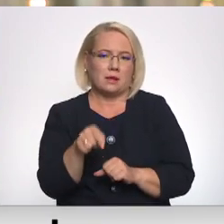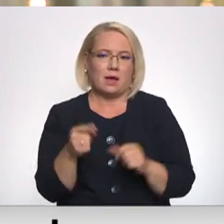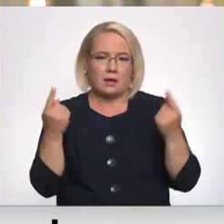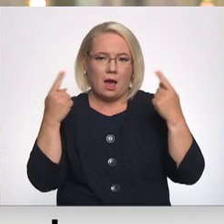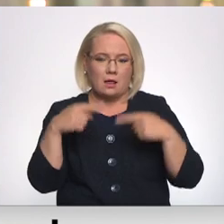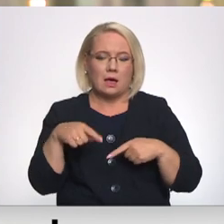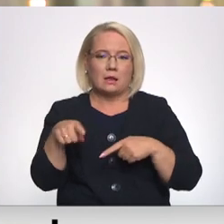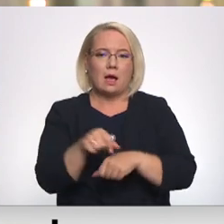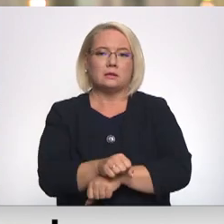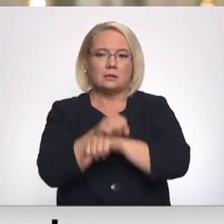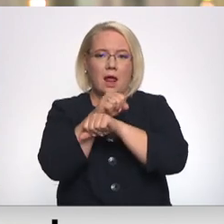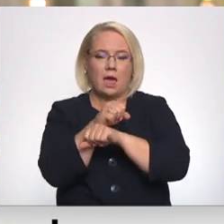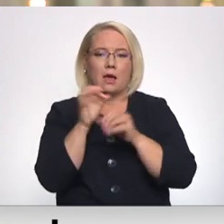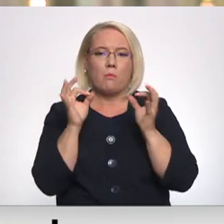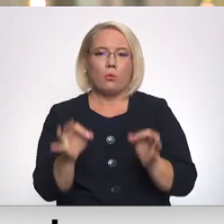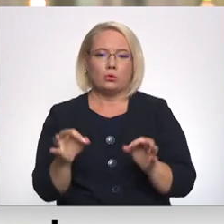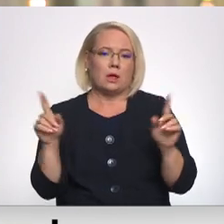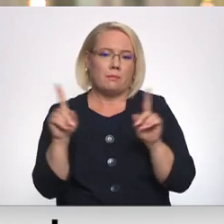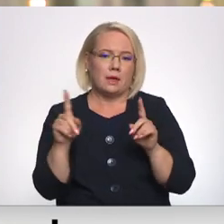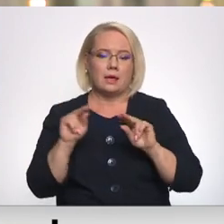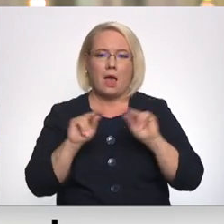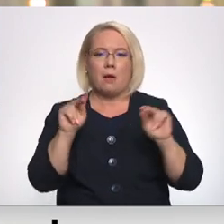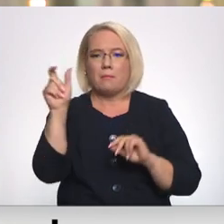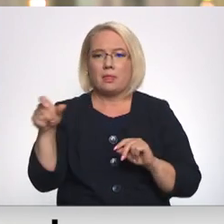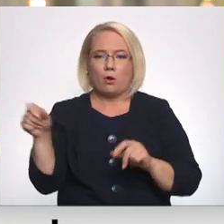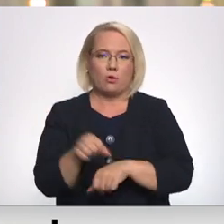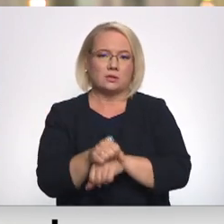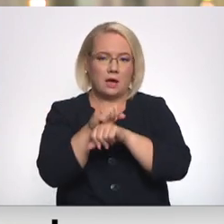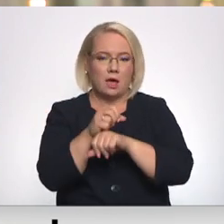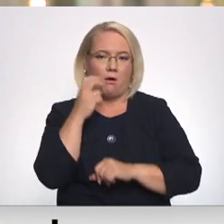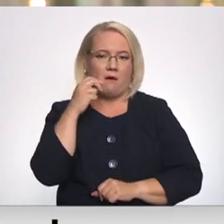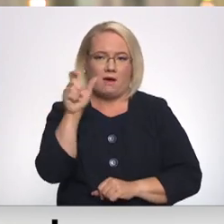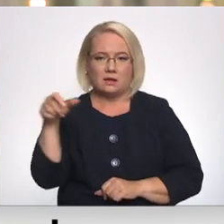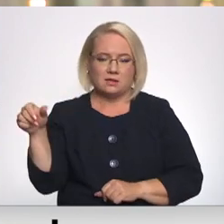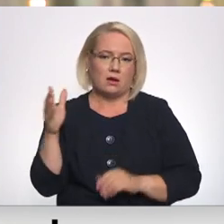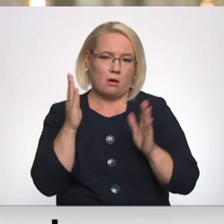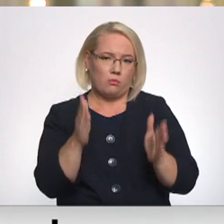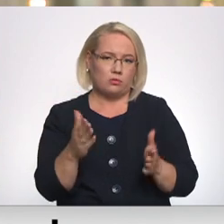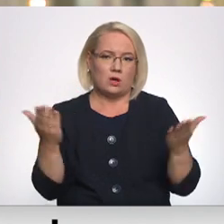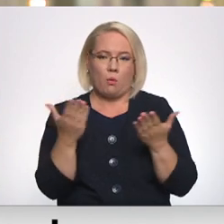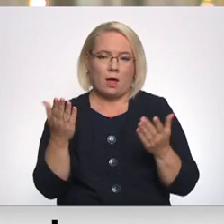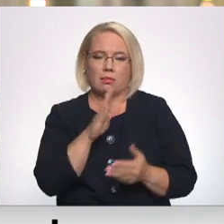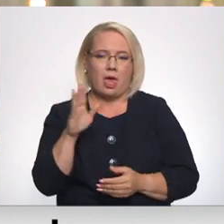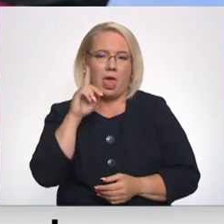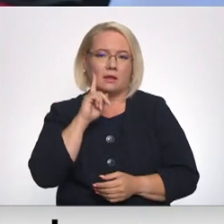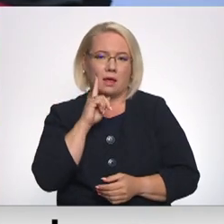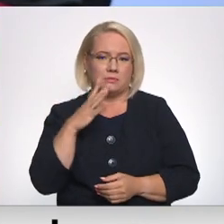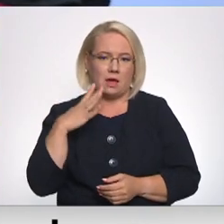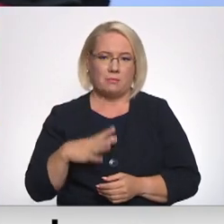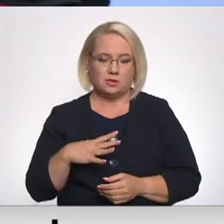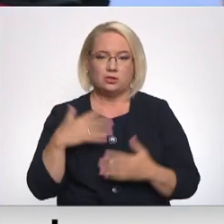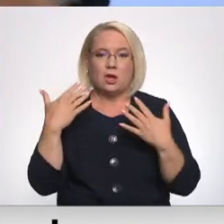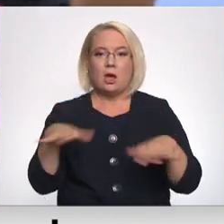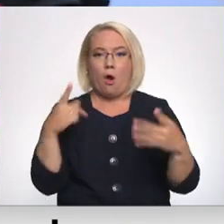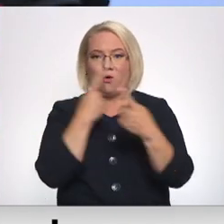Tāda streika būtība ir, ja pedagogi streiko, tad vecākiem būs droši vien kādas neļautības jāpacieš. Jau